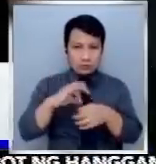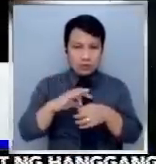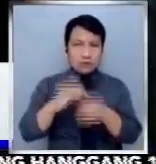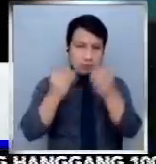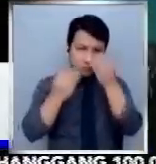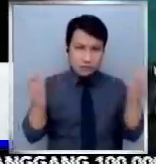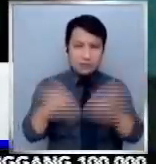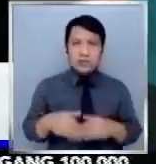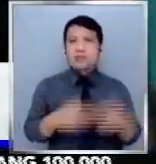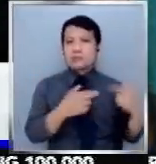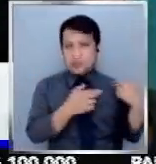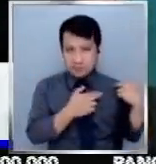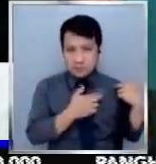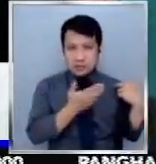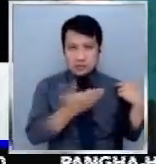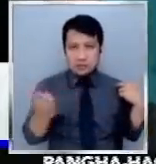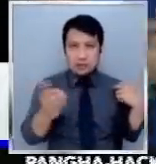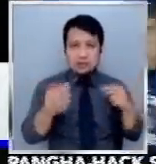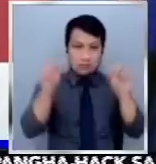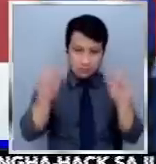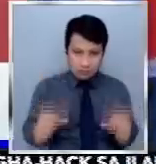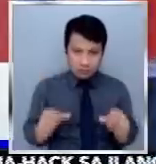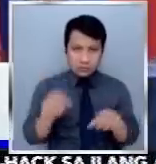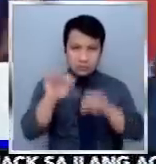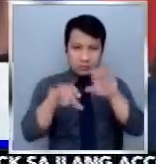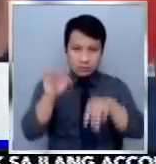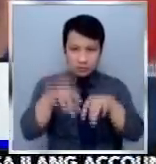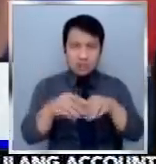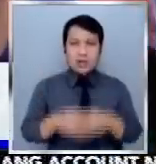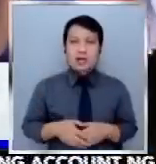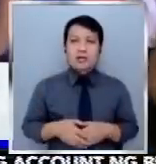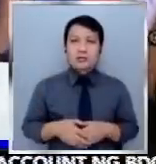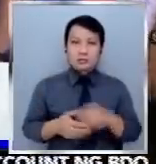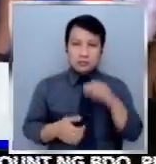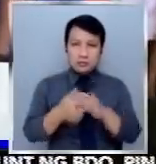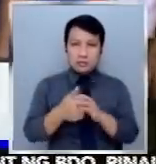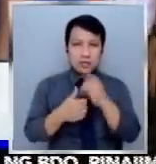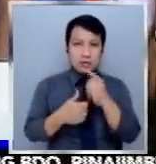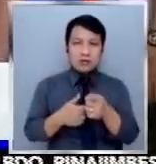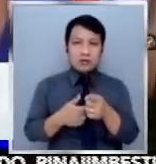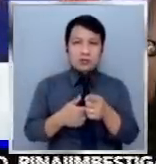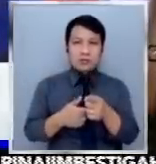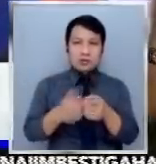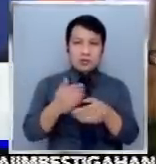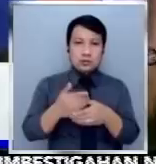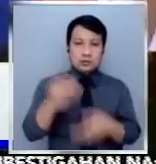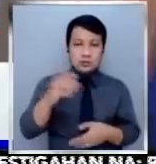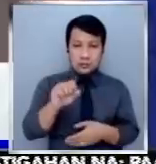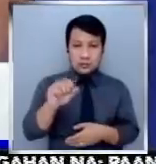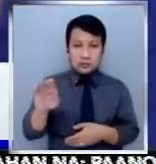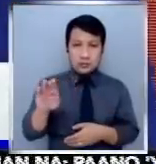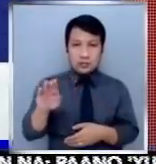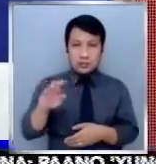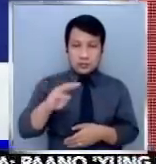responsable sila sa pagpapost ng content. Naglabas din ang manifesto of support ang sangguni ang kabataan na lunsod ng Maynila